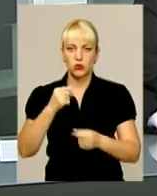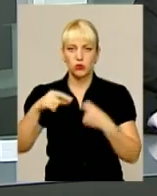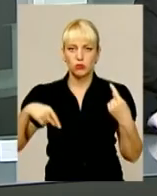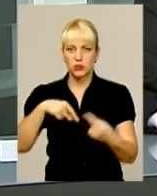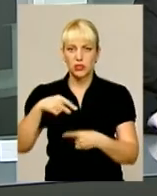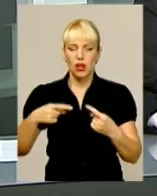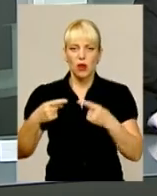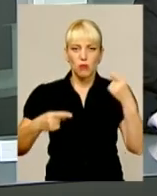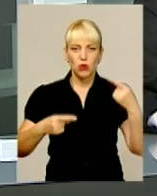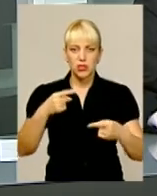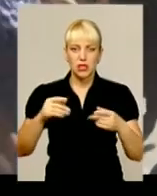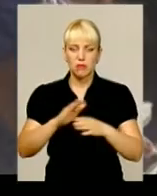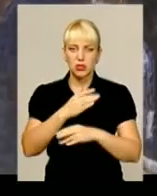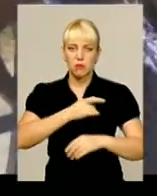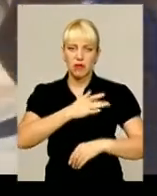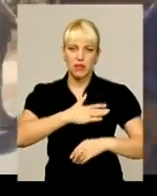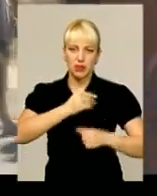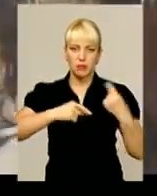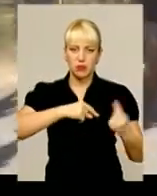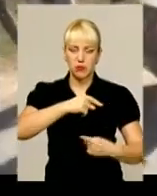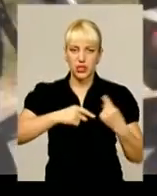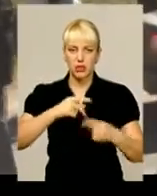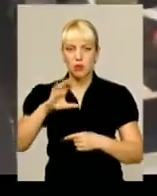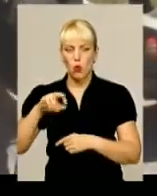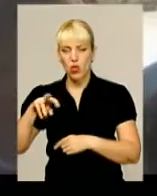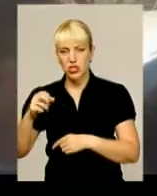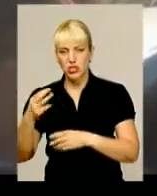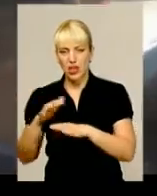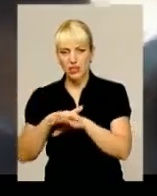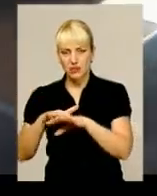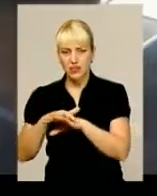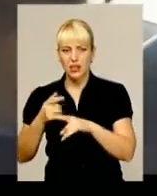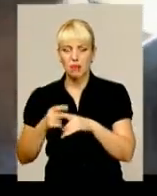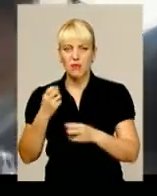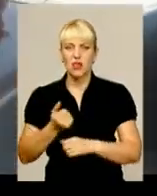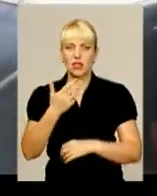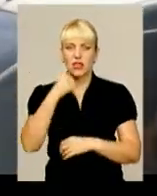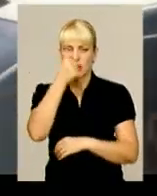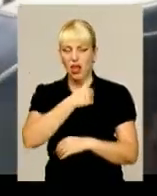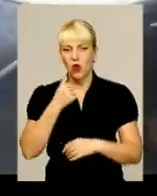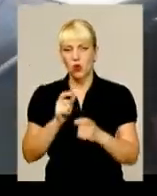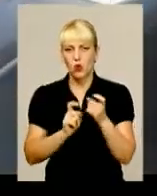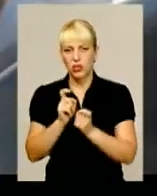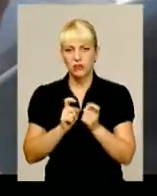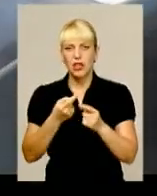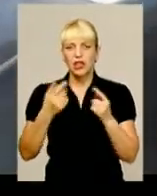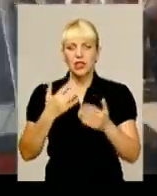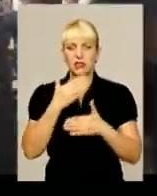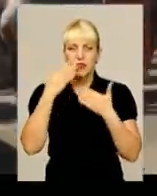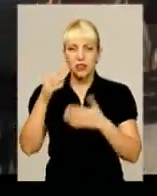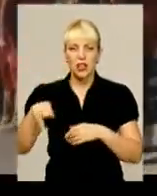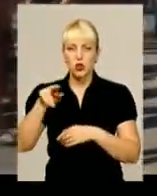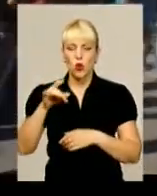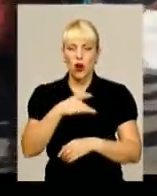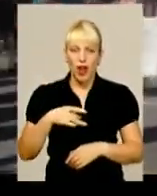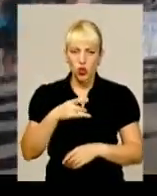між улашанівцями та приватним підприємством, яке розробляє кар'єр, триває вже кілька років. Неодноразово вони зверталися до районної влади,